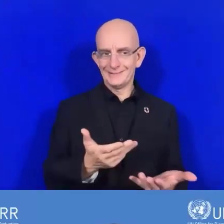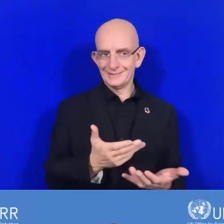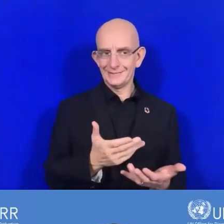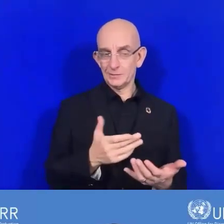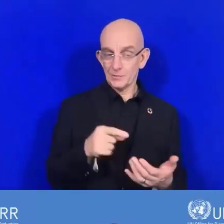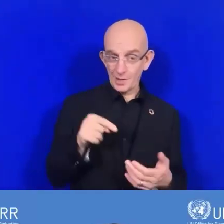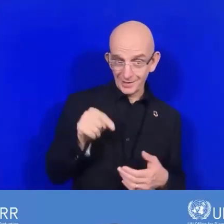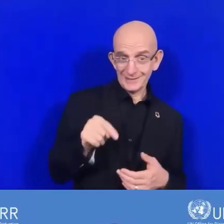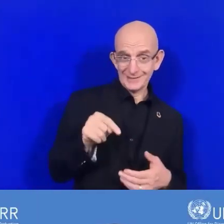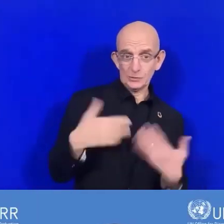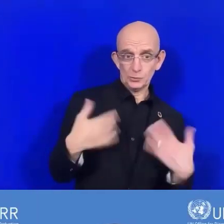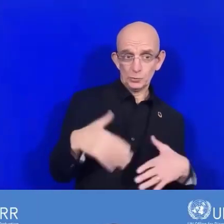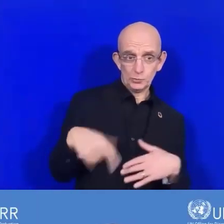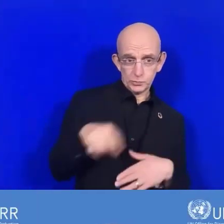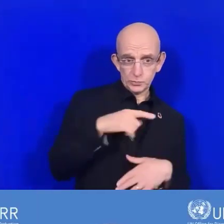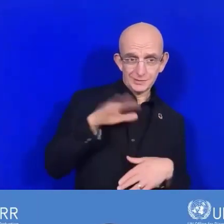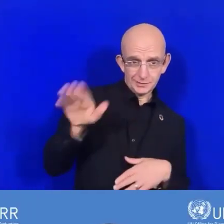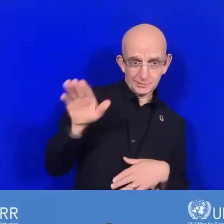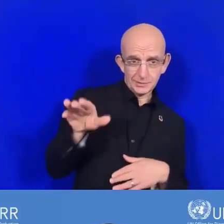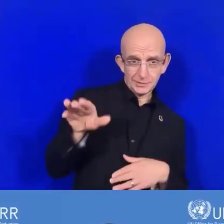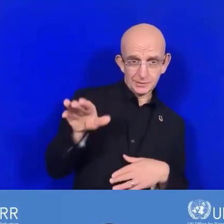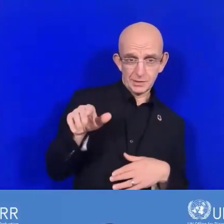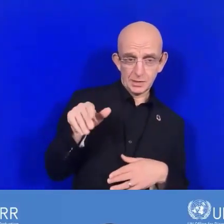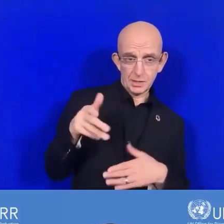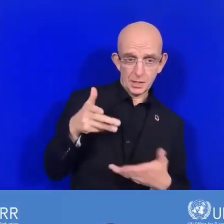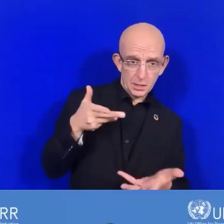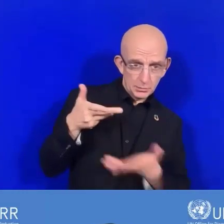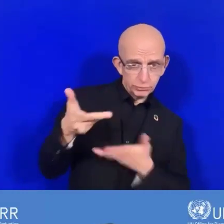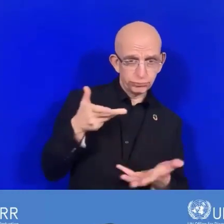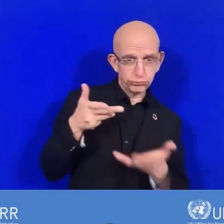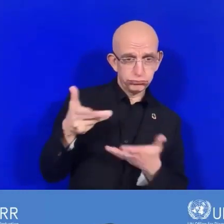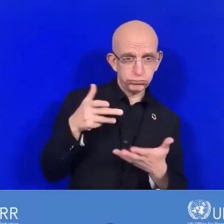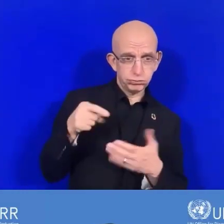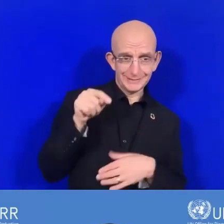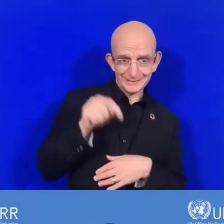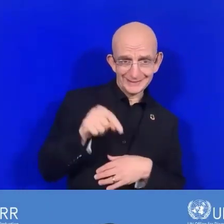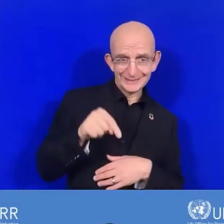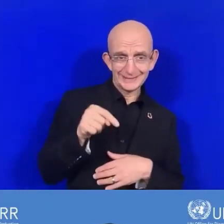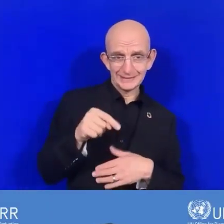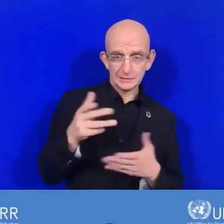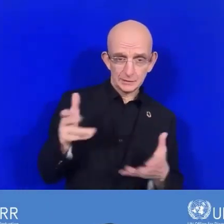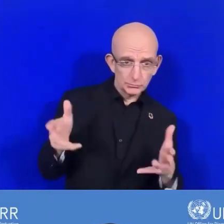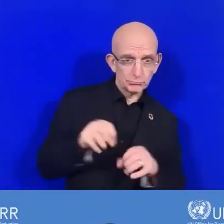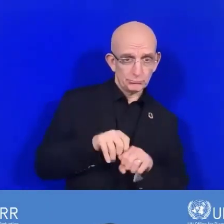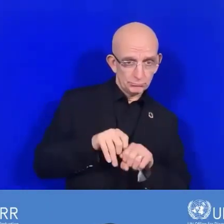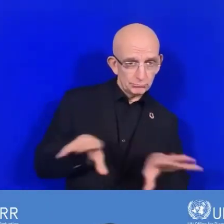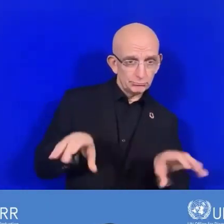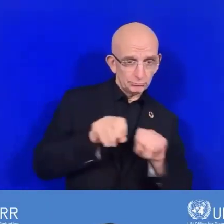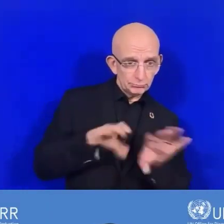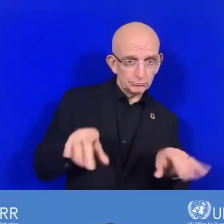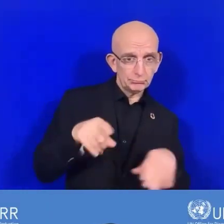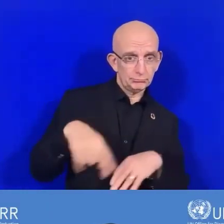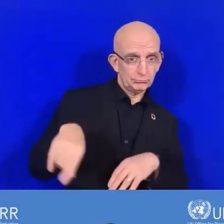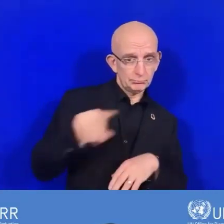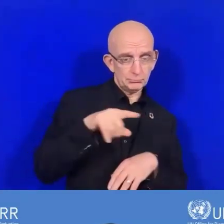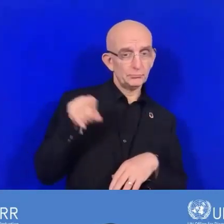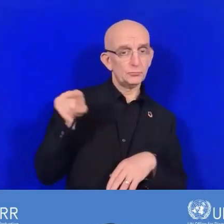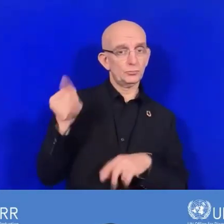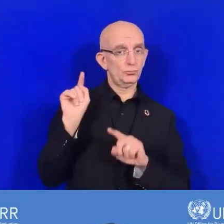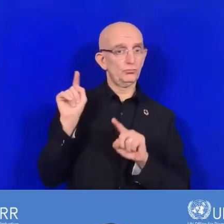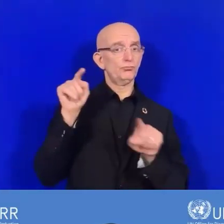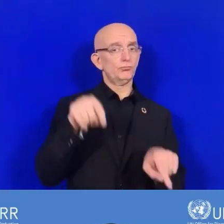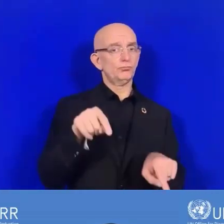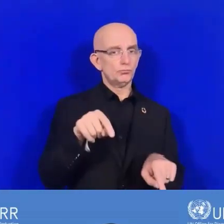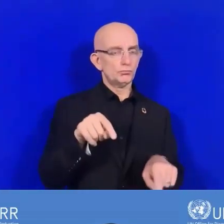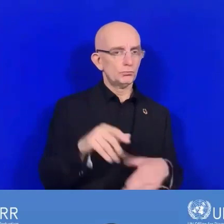Alors, ce n'est que lorsqu'il a pris part à la session ou à ce forum qu'il a pu avoir une pleine